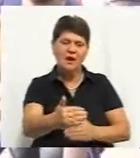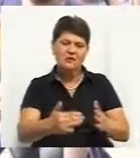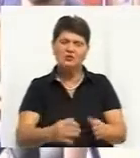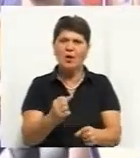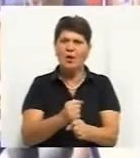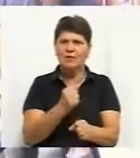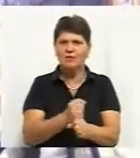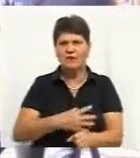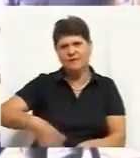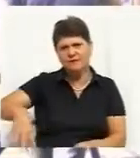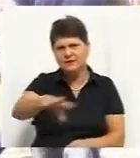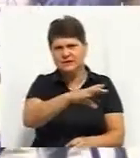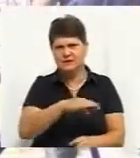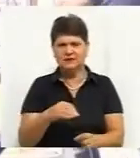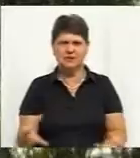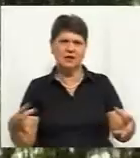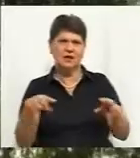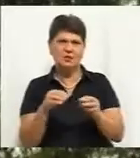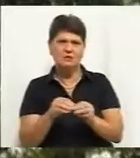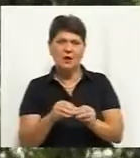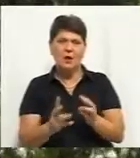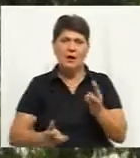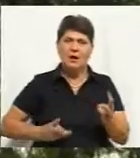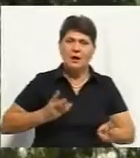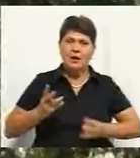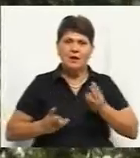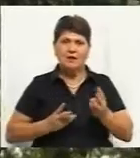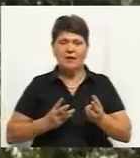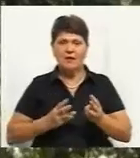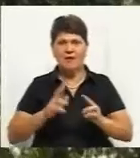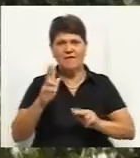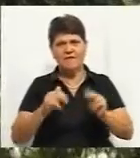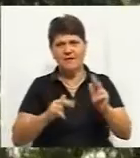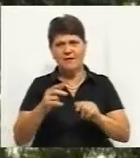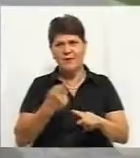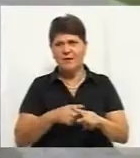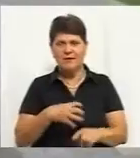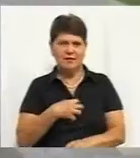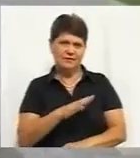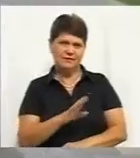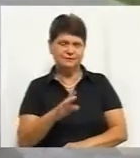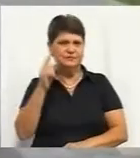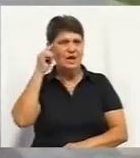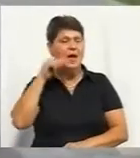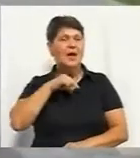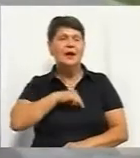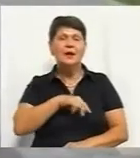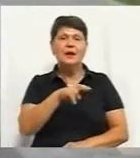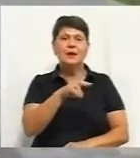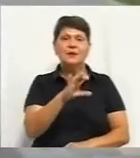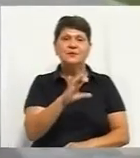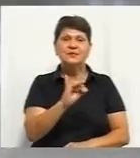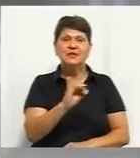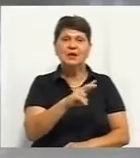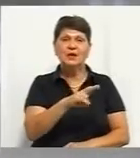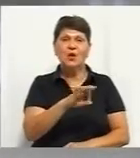всі разом і робили. Тобто тут тільки ентузіазм, а то, що фарба, все інше, це не важливо. Психологиня Анна Катрук каже,